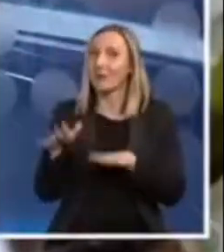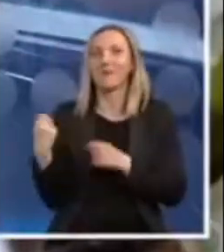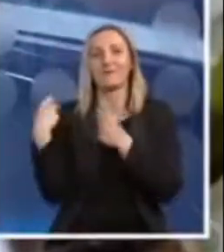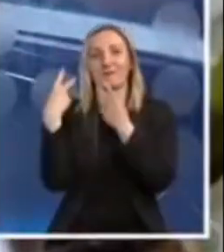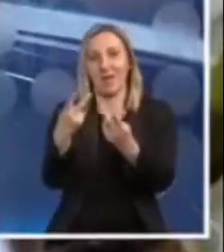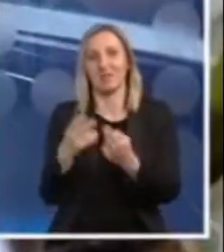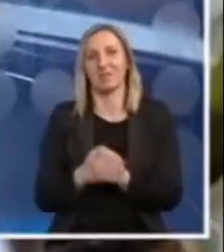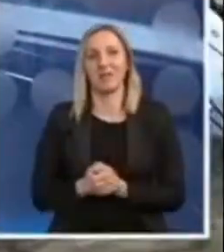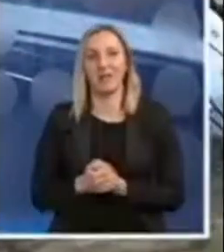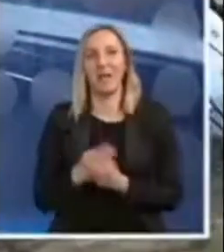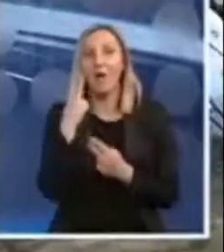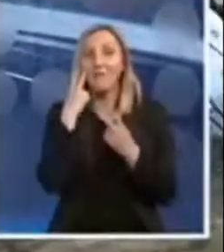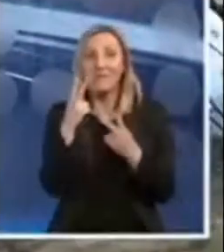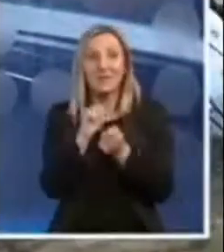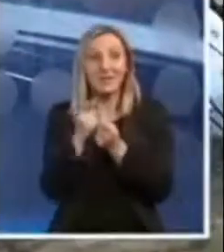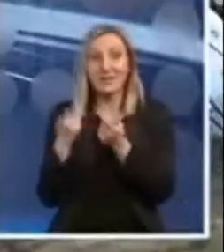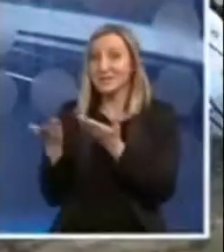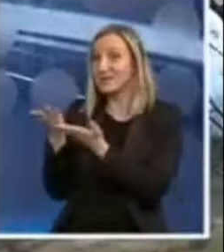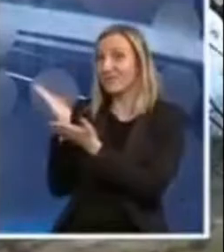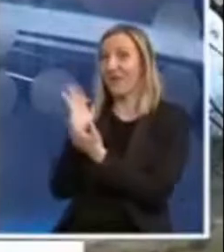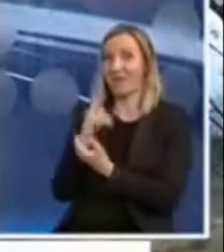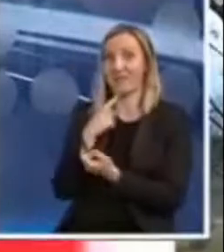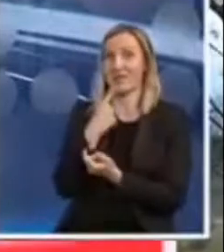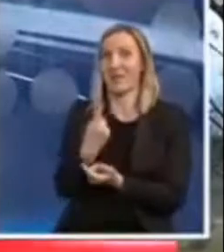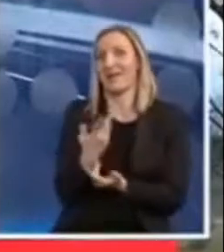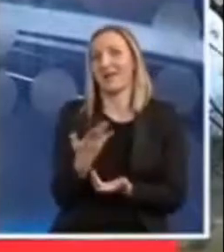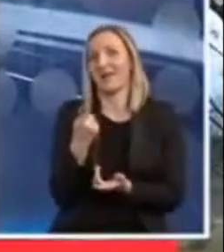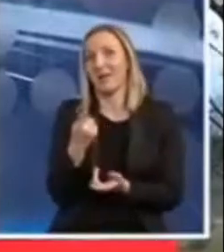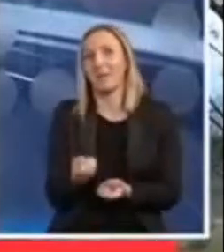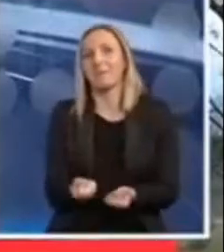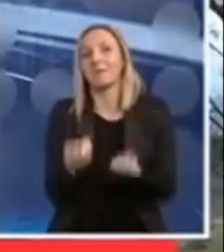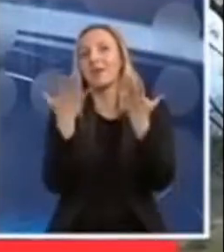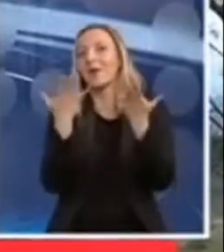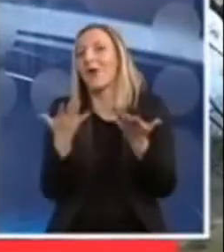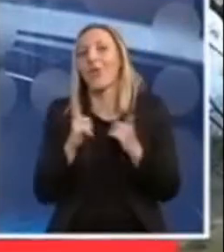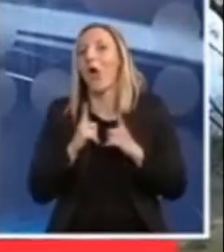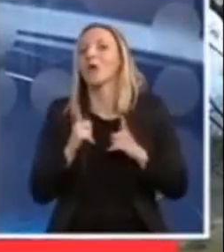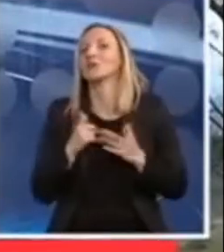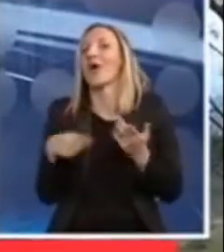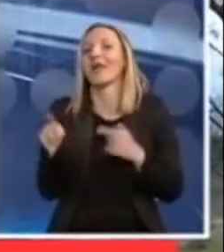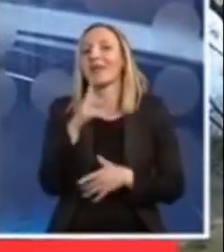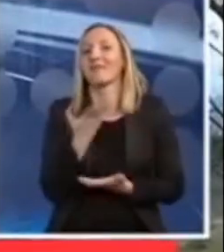Ako vidite sve ovo iza mene, rekla bih da je to sasvim prirodno i očekivano.